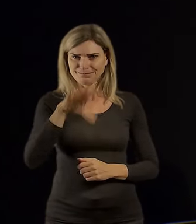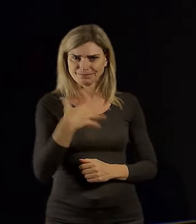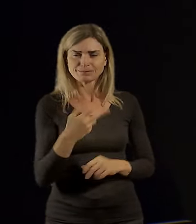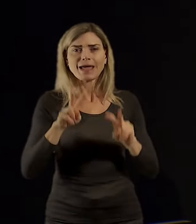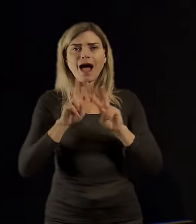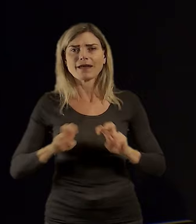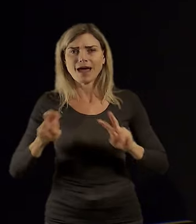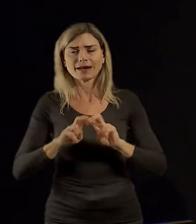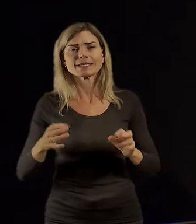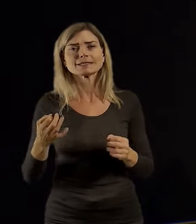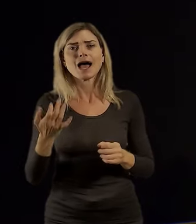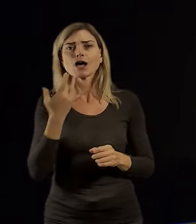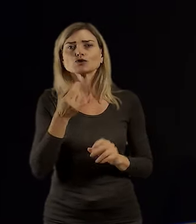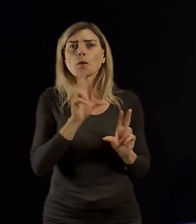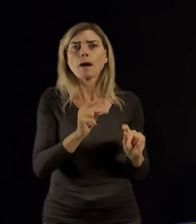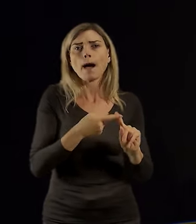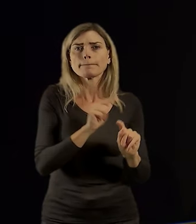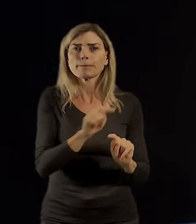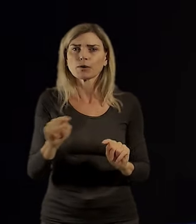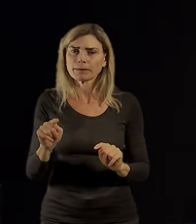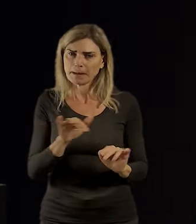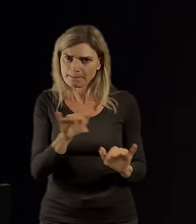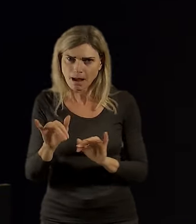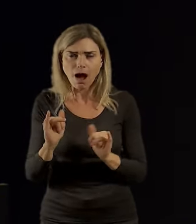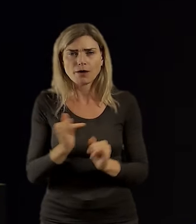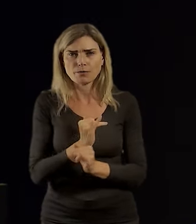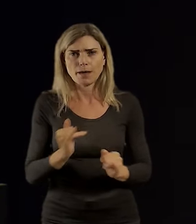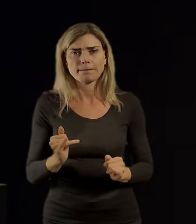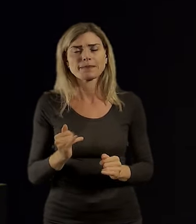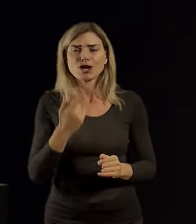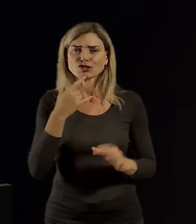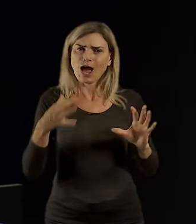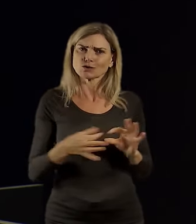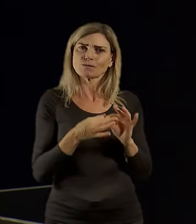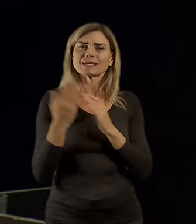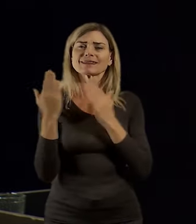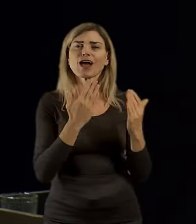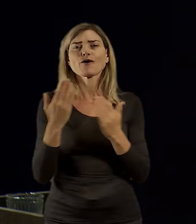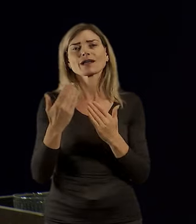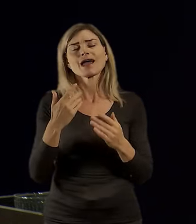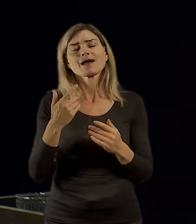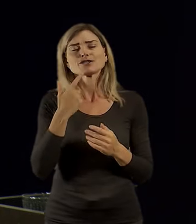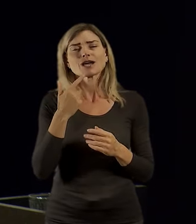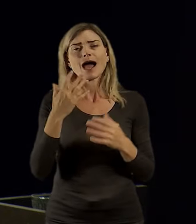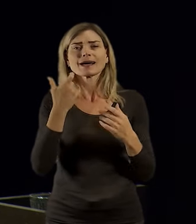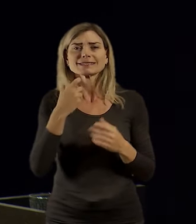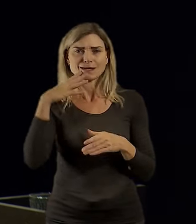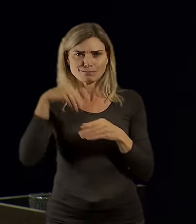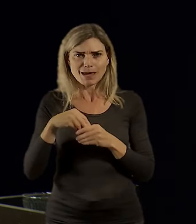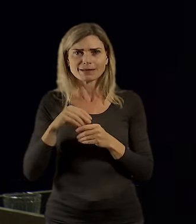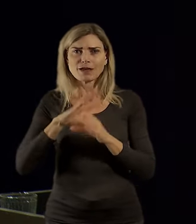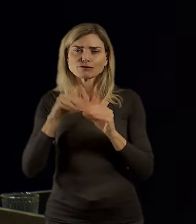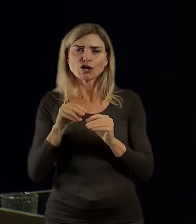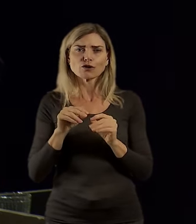dostupnosti. A vlastně tady třeba vidíte, že my se díváme na to 15-minutové město ze dvou pohledů. My říkáme, že je nějaké